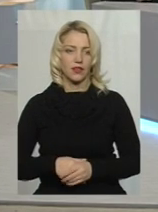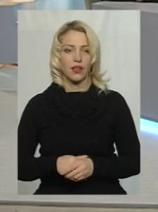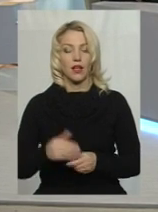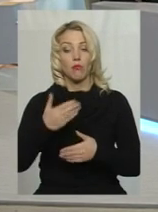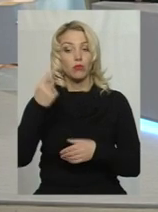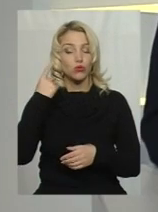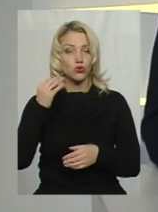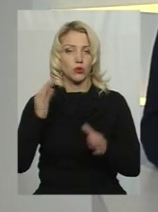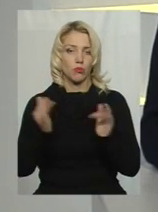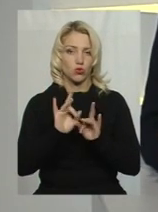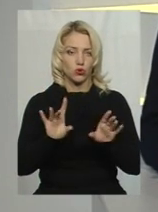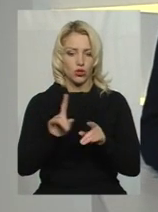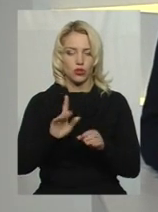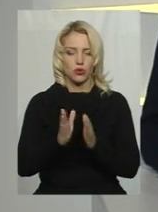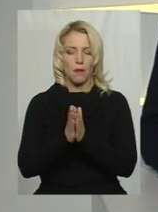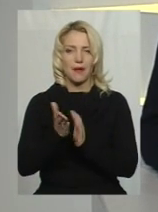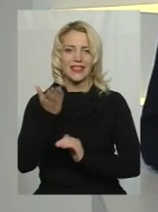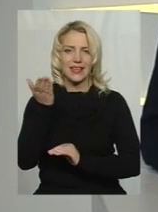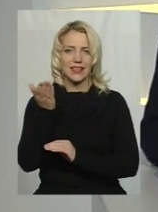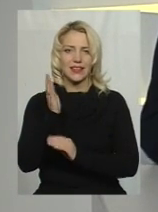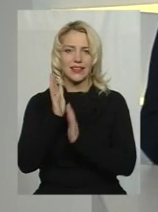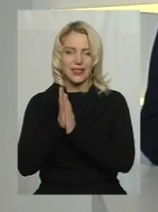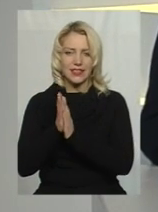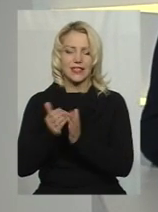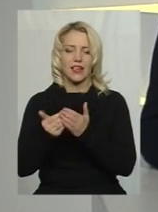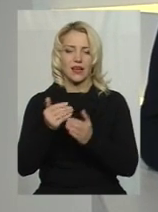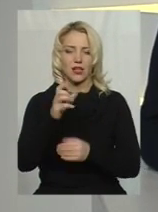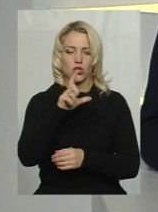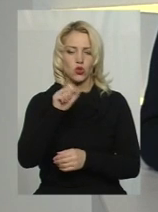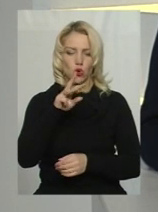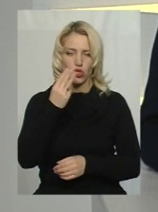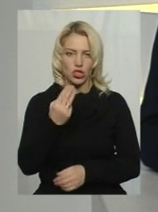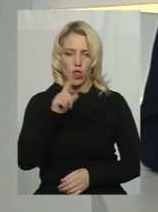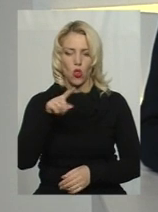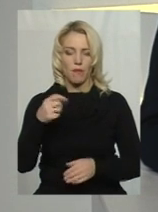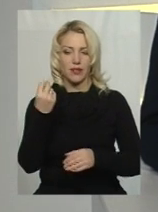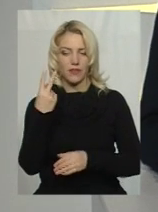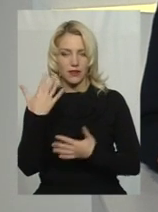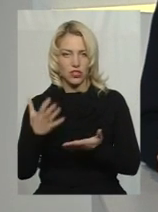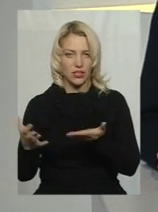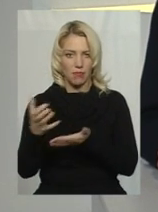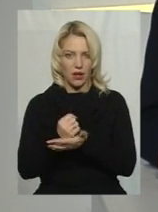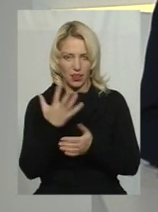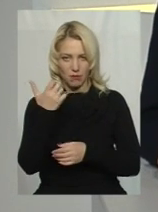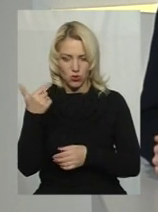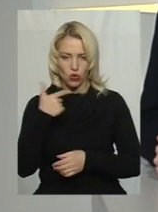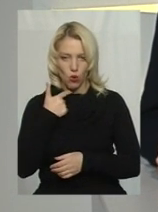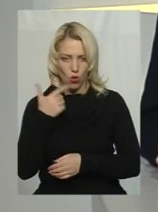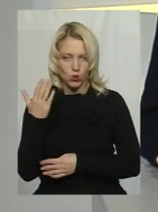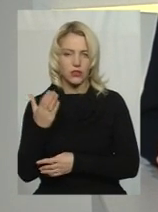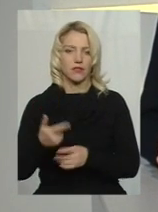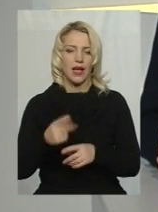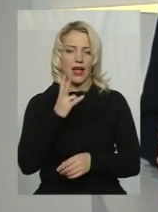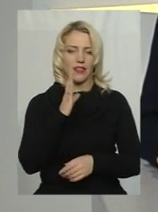почули в сюжеті, що петиція від ЗОЖ номер 12 вже набрала необхідну кількість голосів. Ще їх збирають НВК номер 4 та